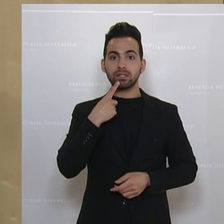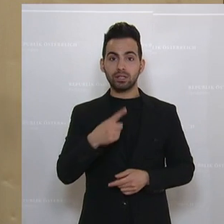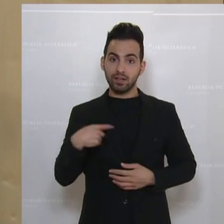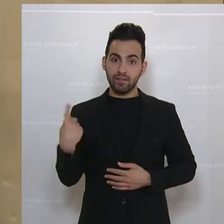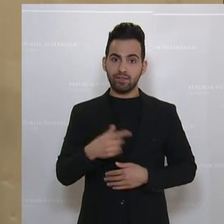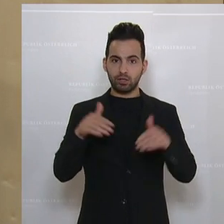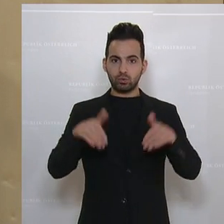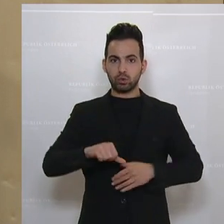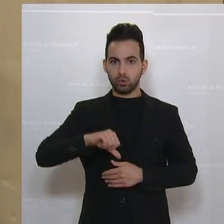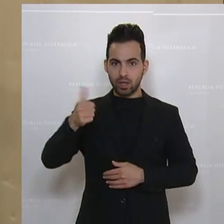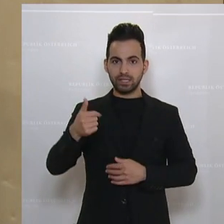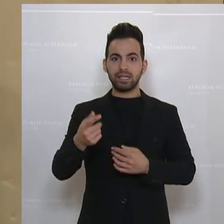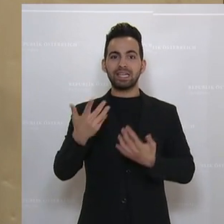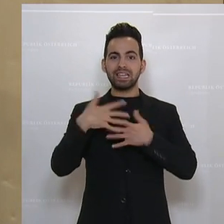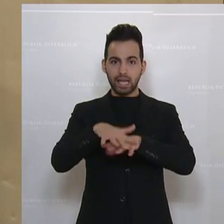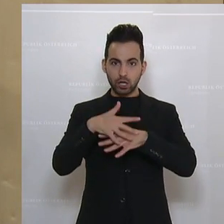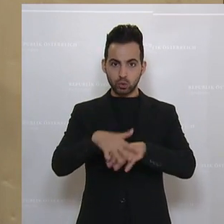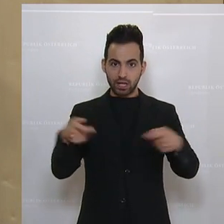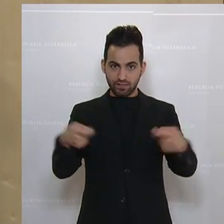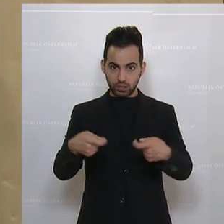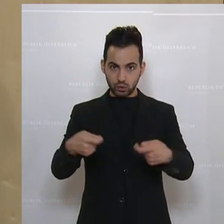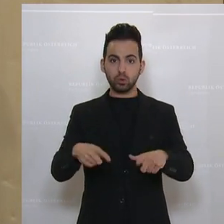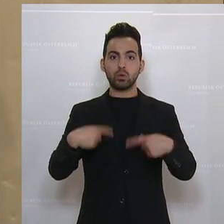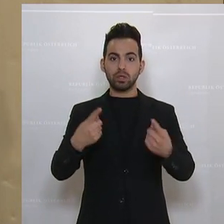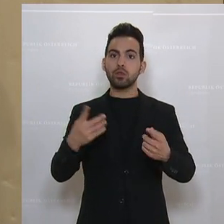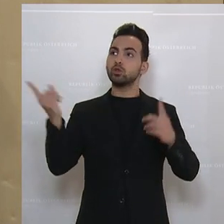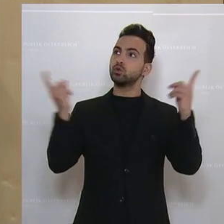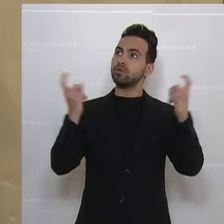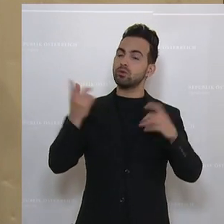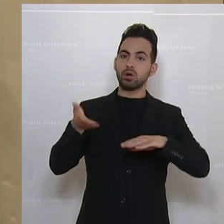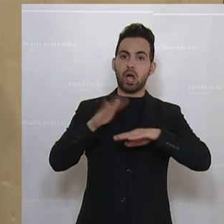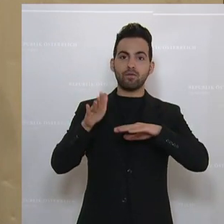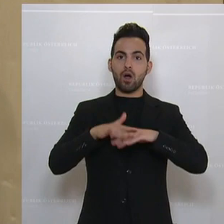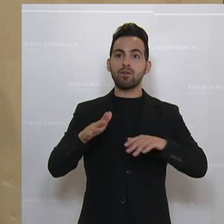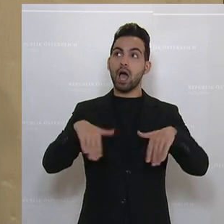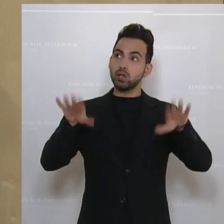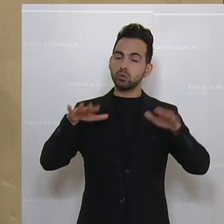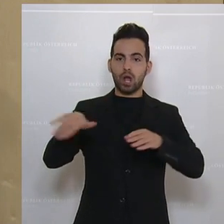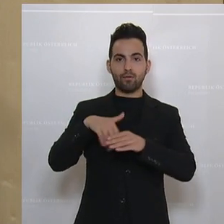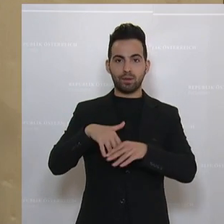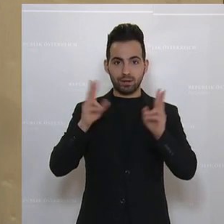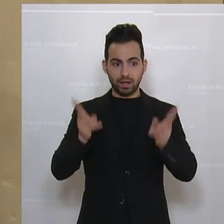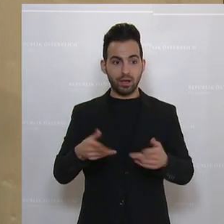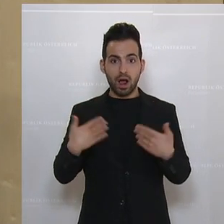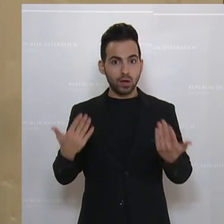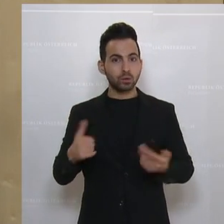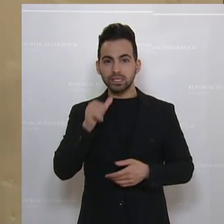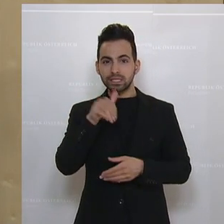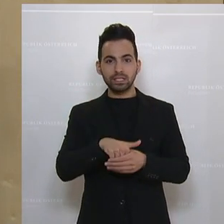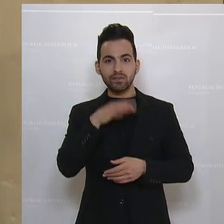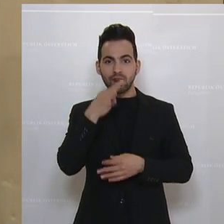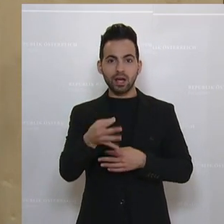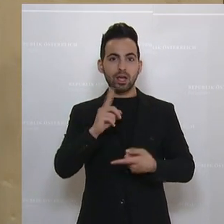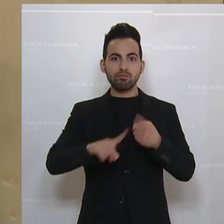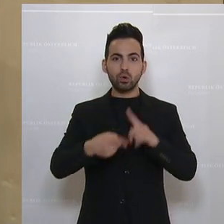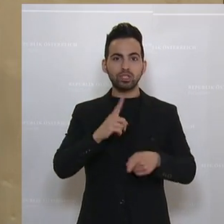zuerst in die Integration investieren, bevor wir weitere Zuwanderung und weitere Asylsuchende aufnehmen können. Also es ist keine Frage einer